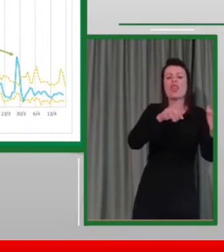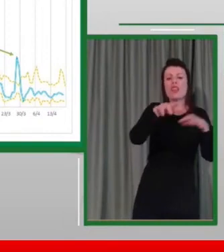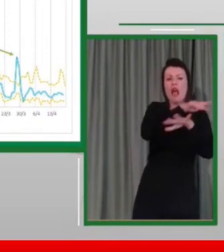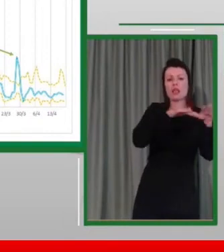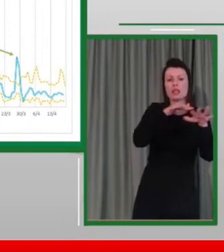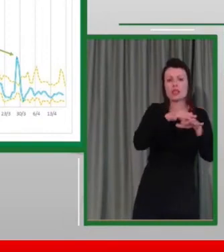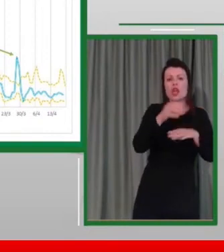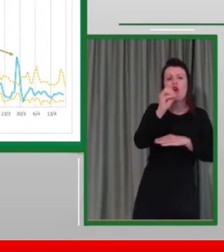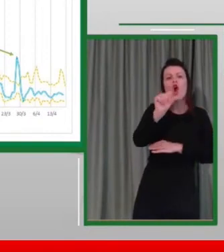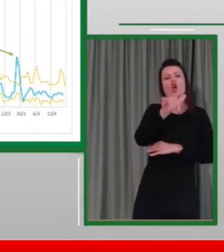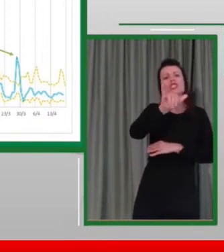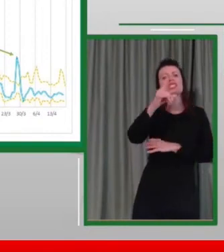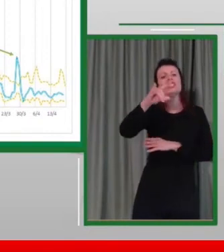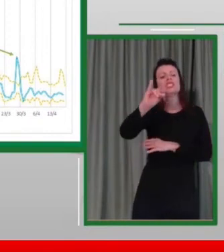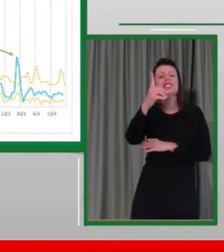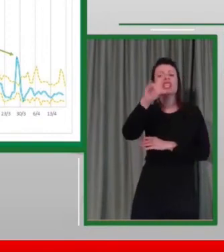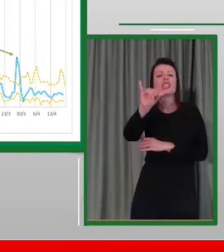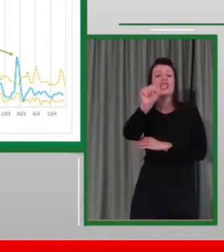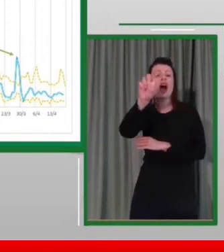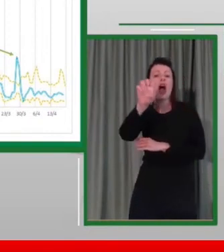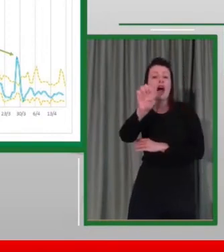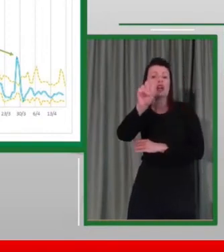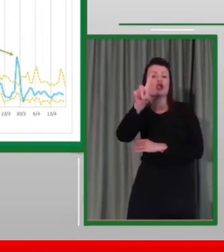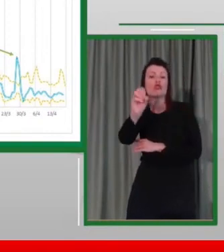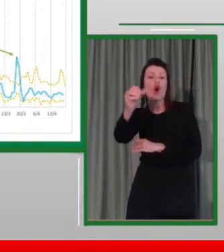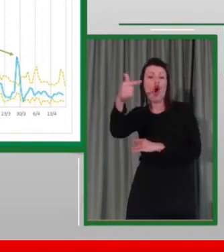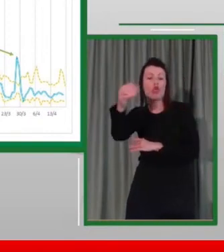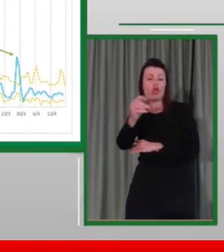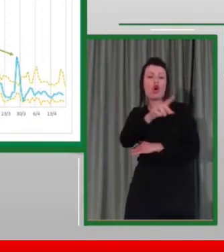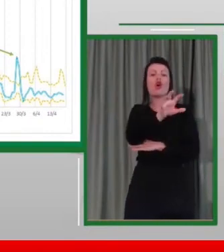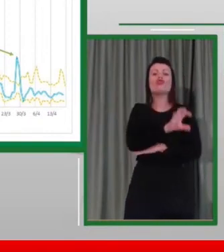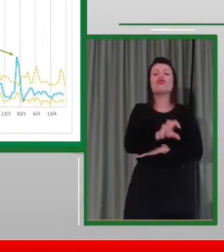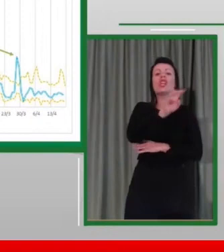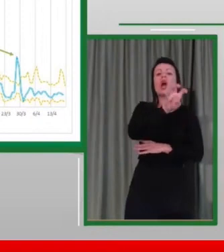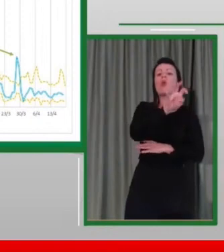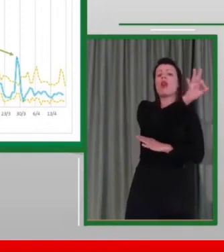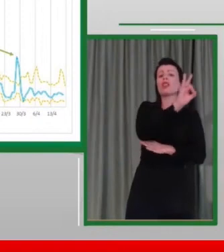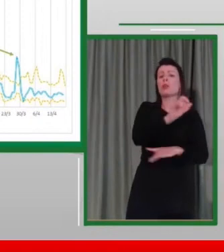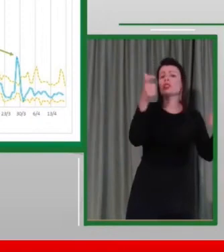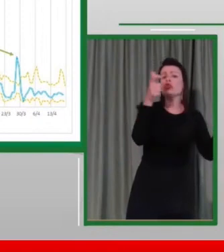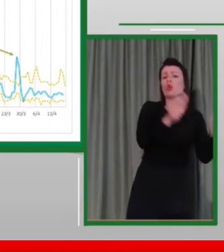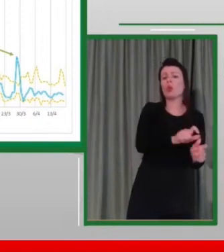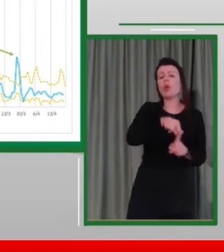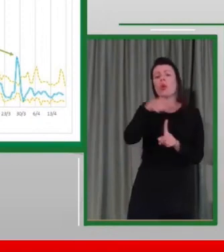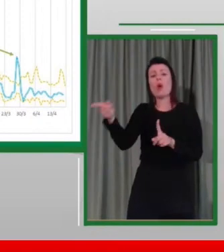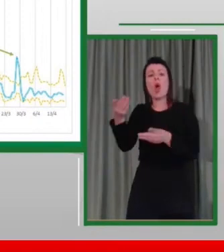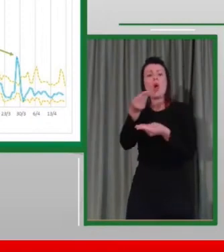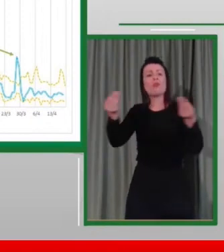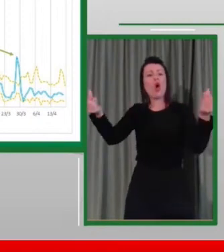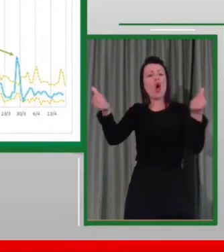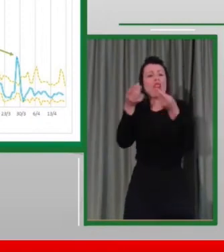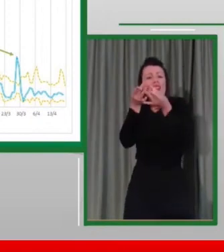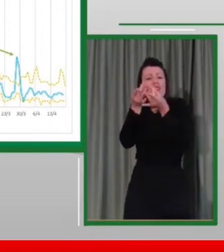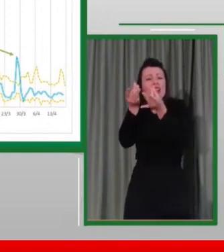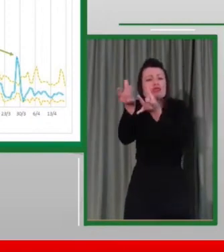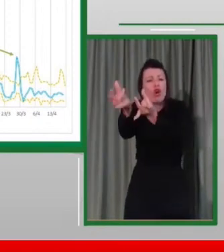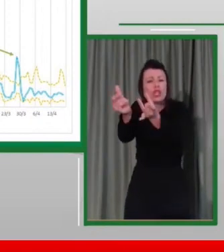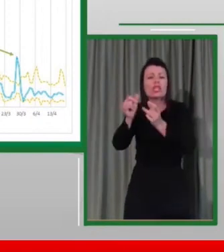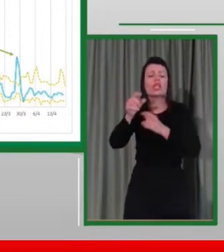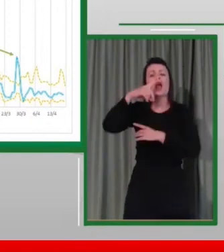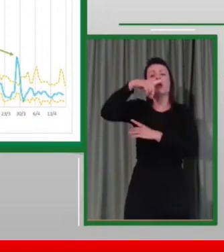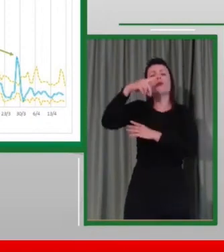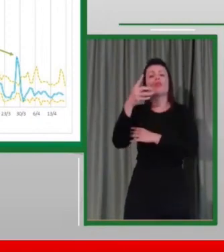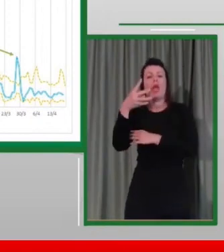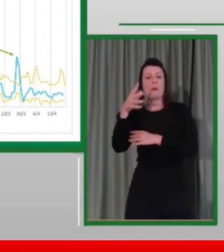circa il 40%, per le polveri sottili, PM10, di circa il 14%.